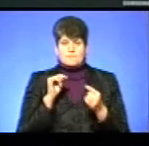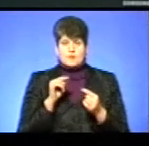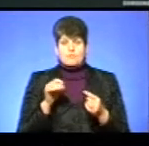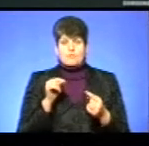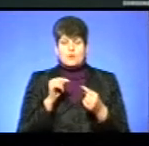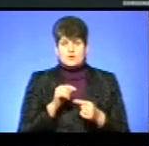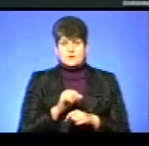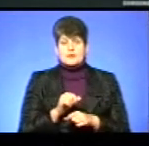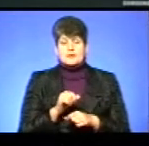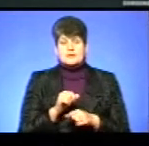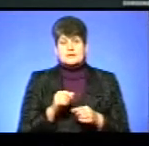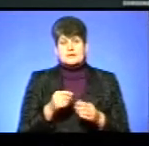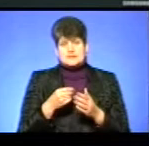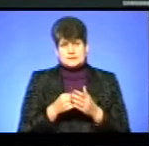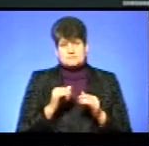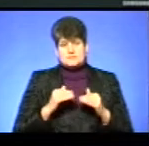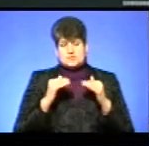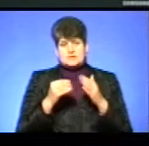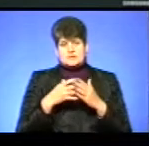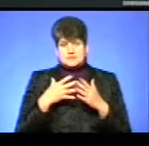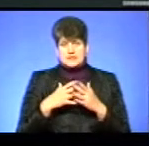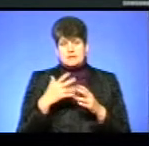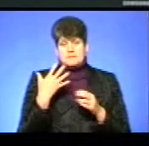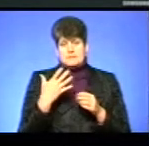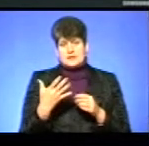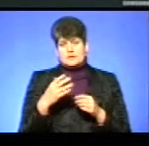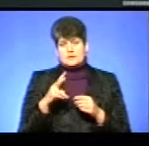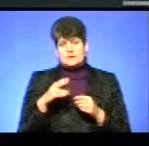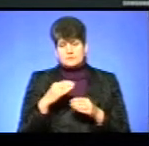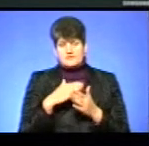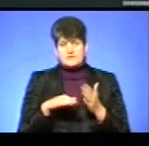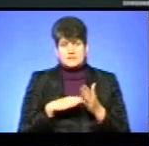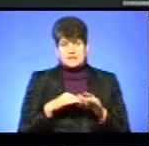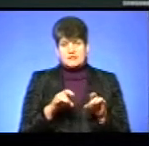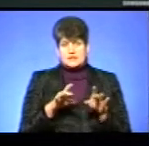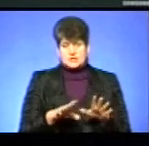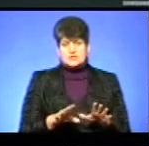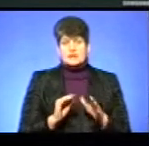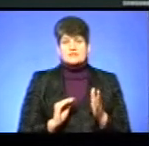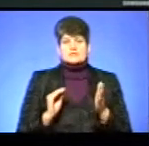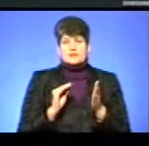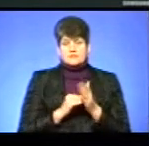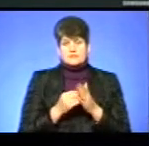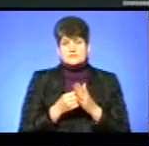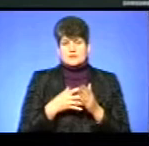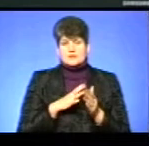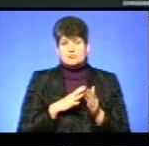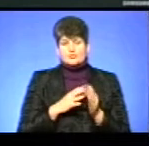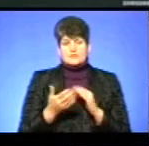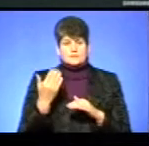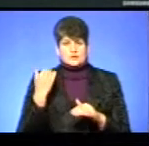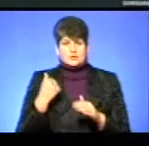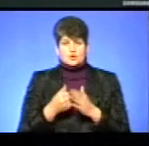тарифів. 5 листопада виконковий міськради відмінив попереднє рішення про підвищення цін і встановив тарифи, які діяли до 1